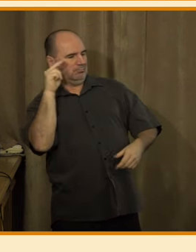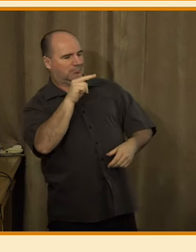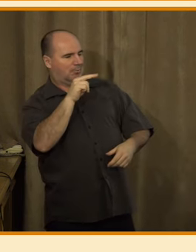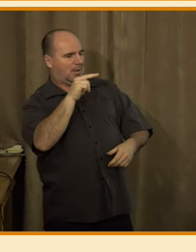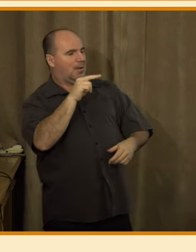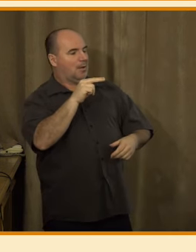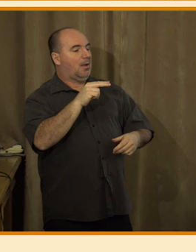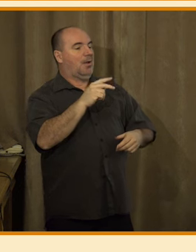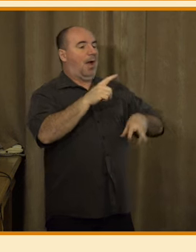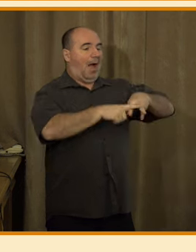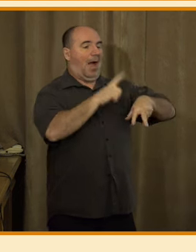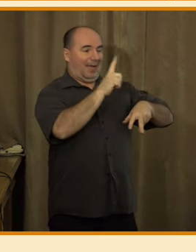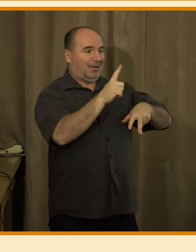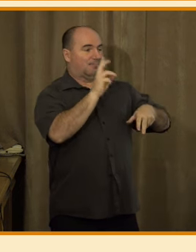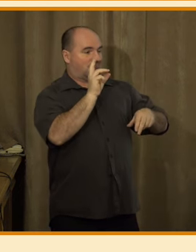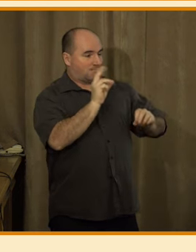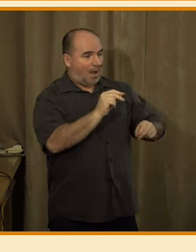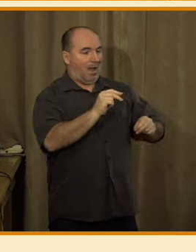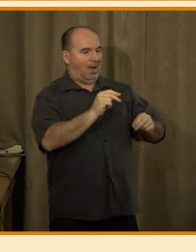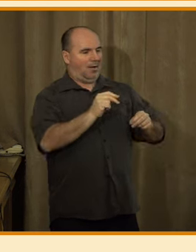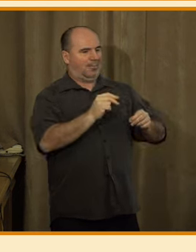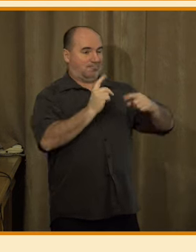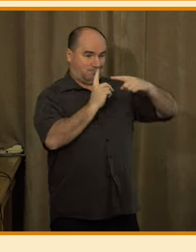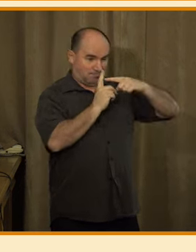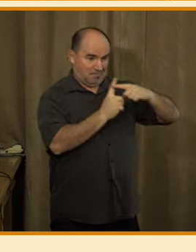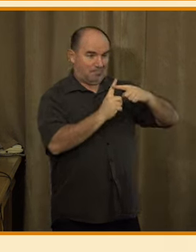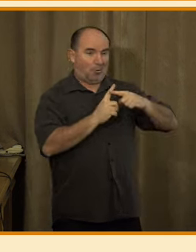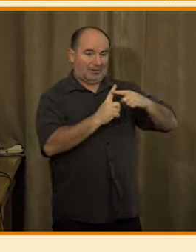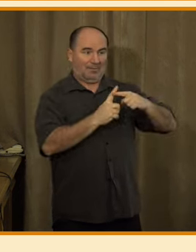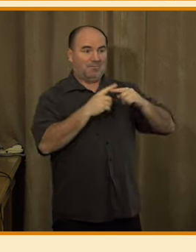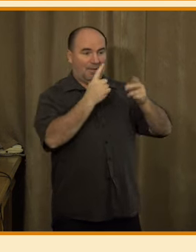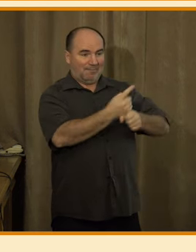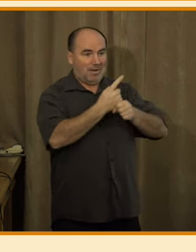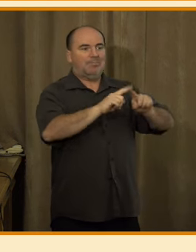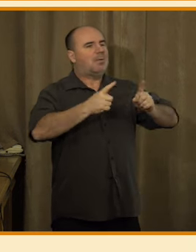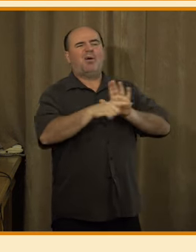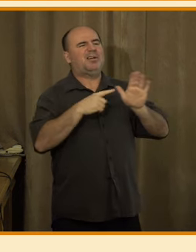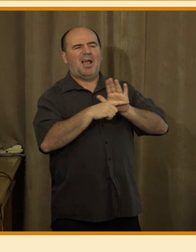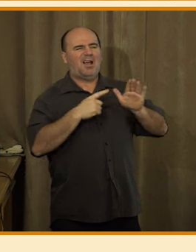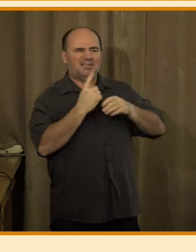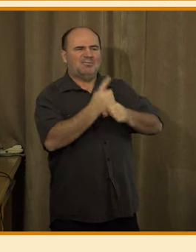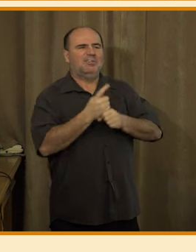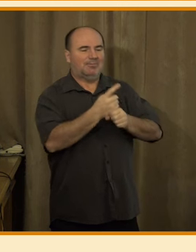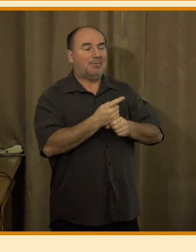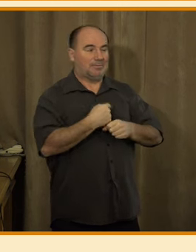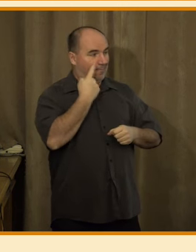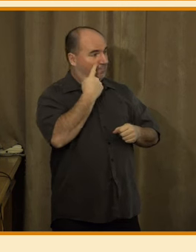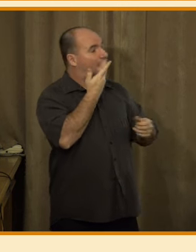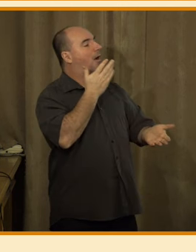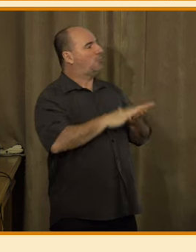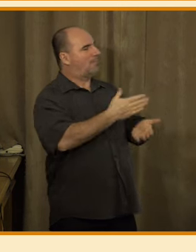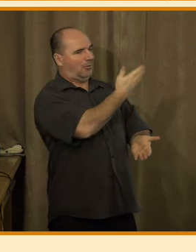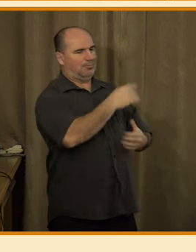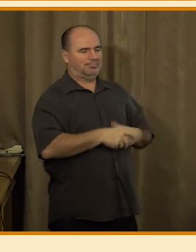pozitivní nebo převážně negativní vliv, vidíte, jak to dopadlo a stáhli jsme k tomu i